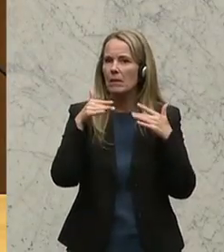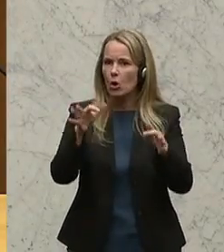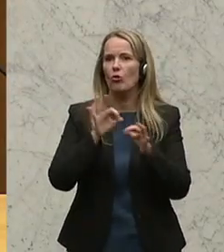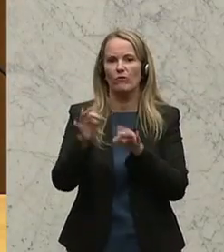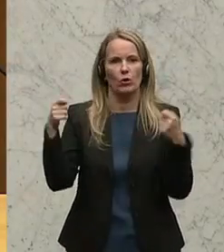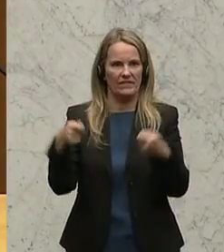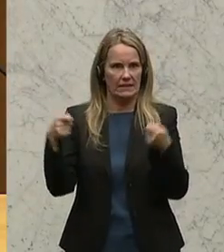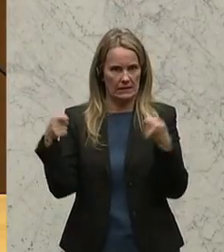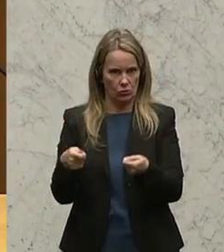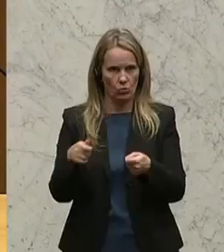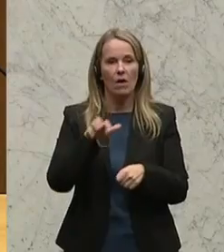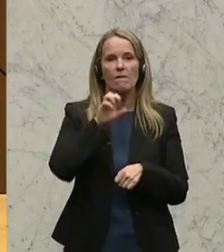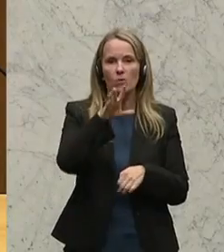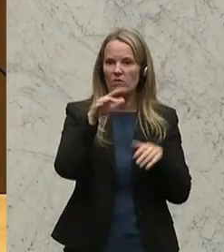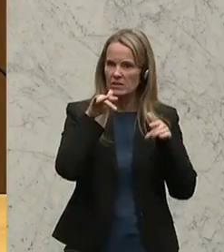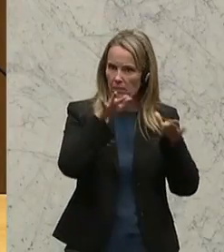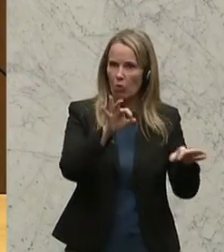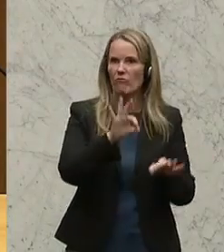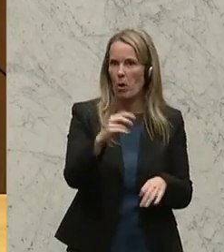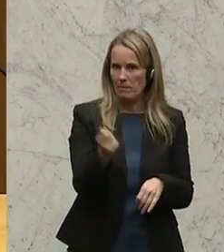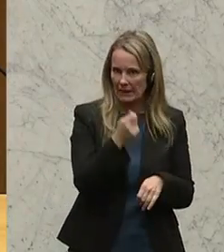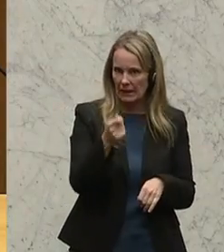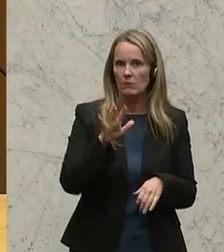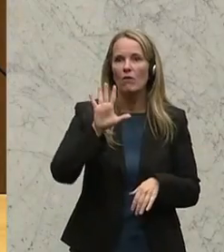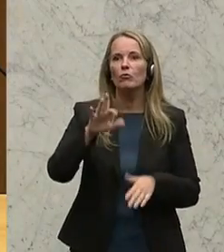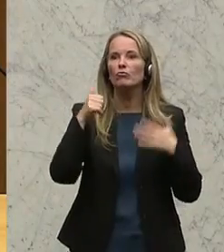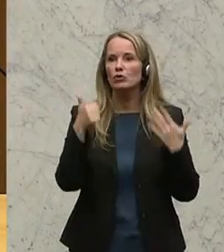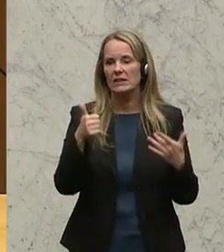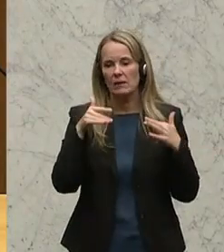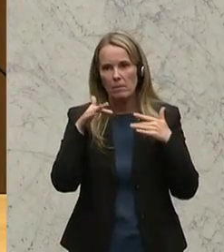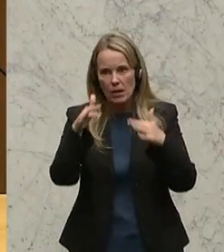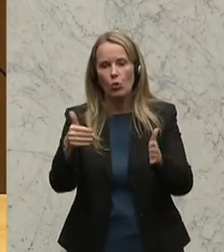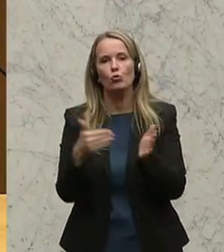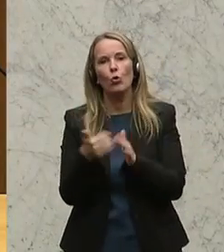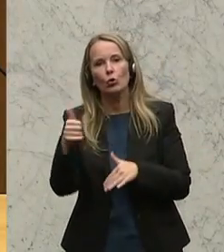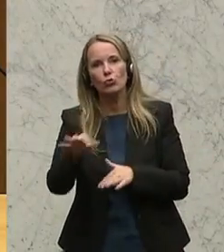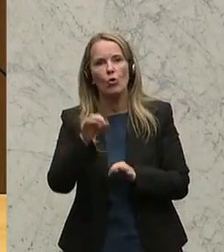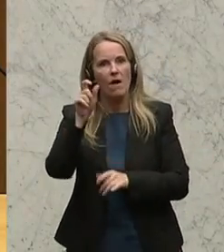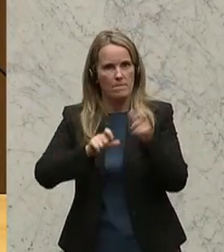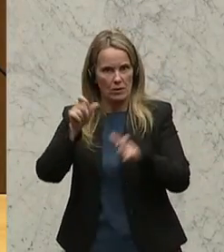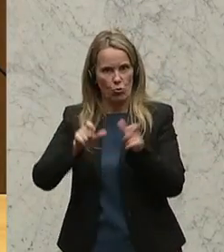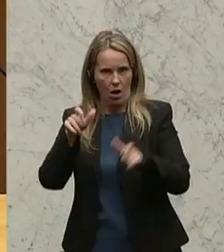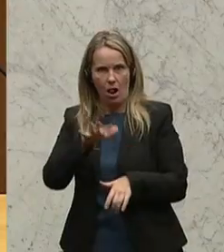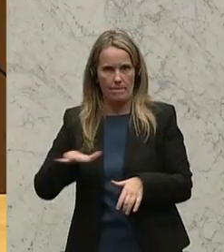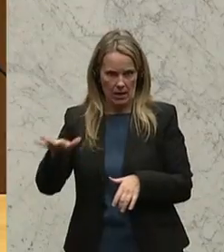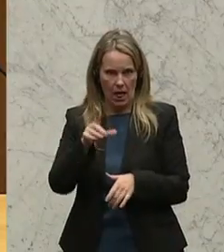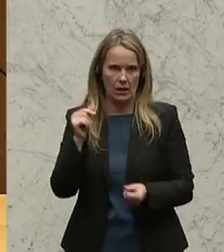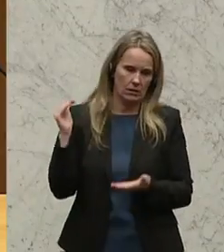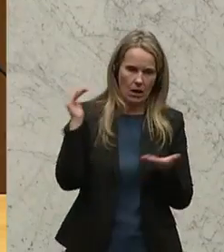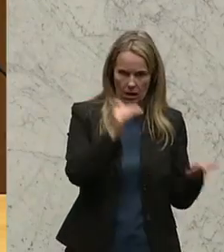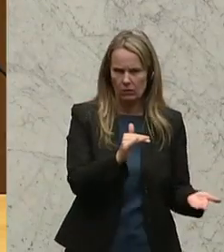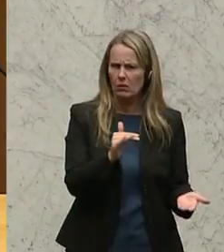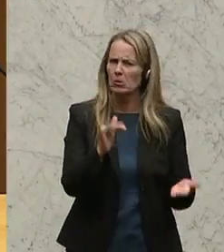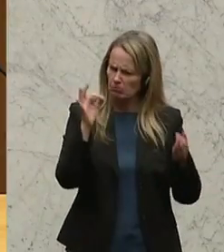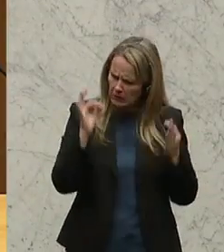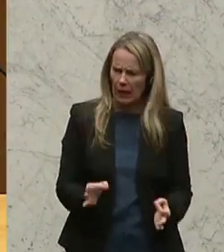Investitionen, 15 Millionen für den Betrieb, 65 Millionen zusätzlich für den Personalbereich aufzustellen. Das sind